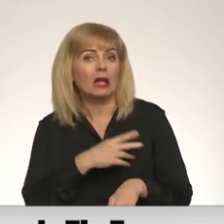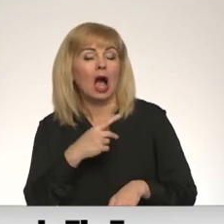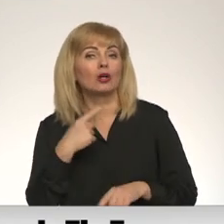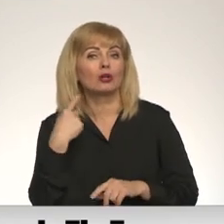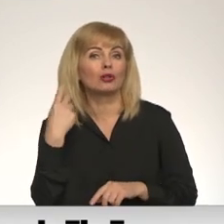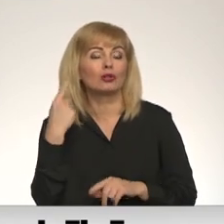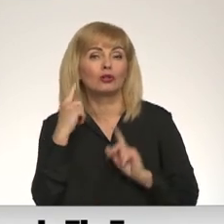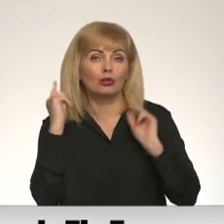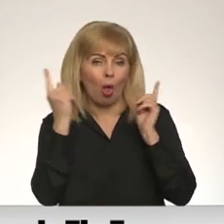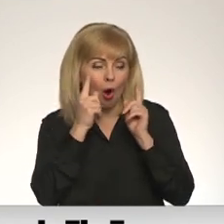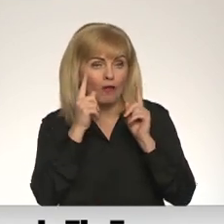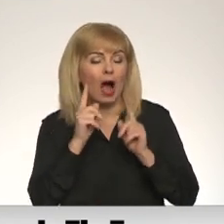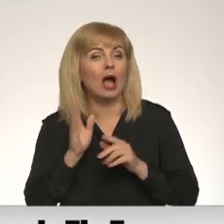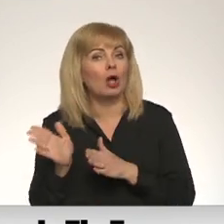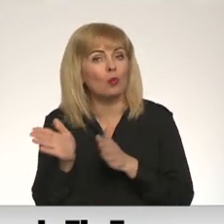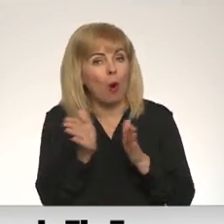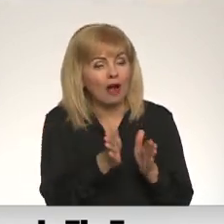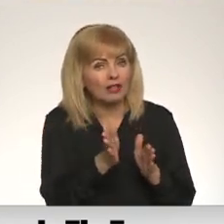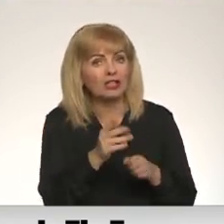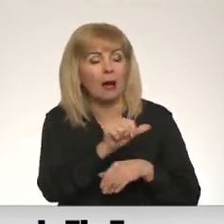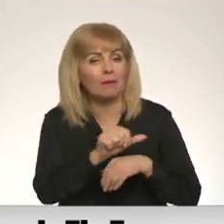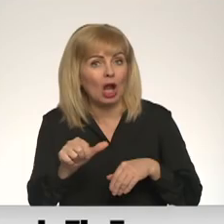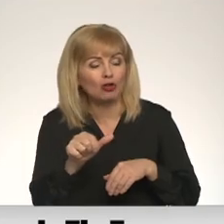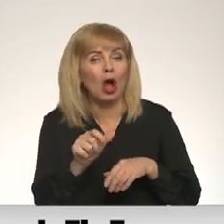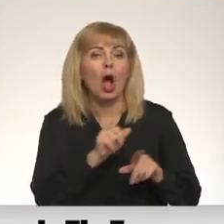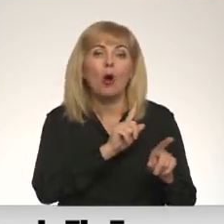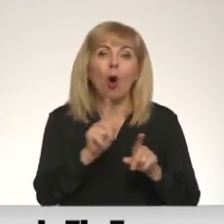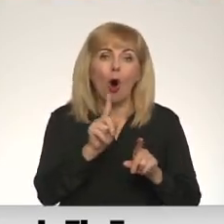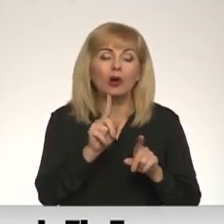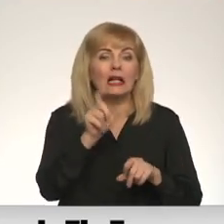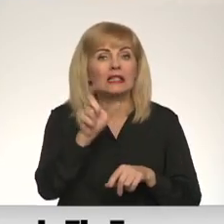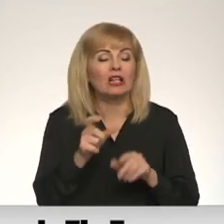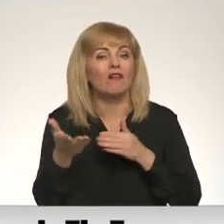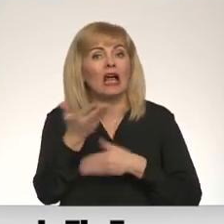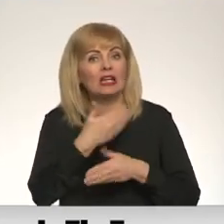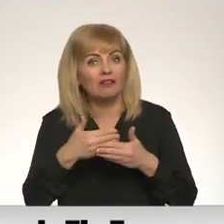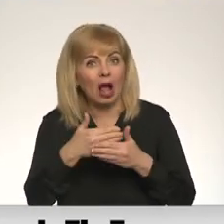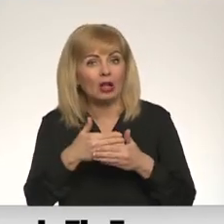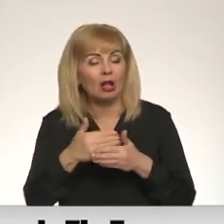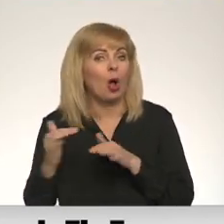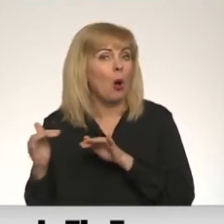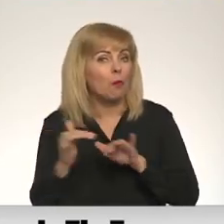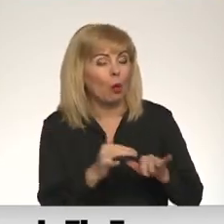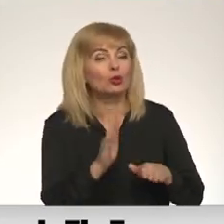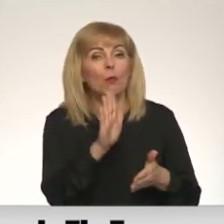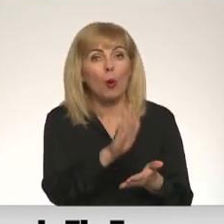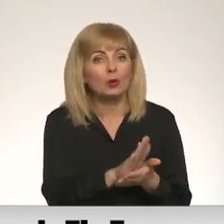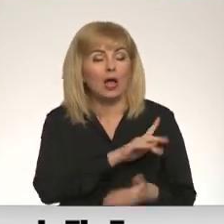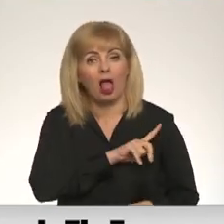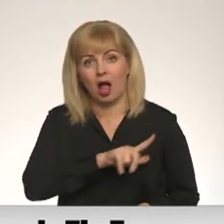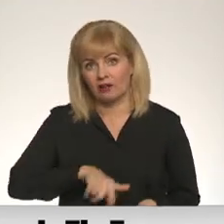Eiropas valstīm, kā arī koordinējot cilvēku ar invaliditāti no Ukrainas plūsmu uz Latviju. Matar Līdzīt, Latvijas televīzija.